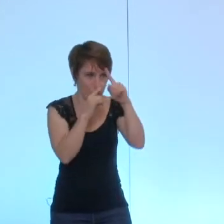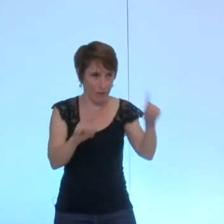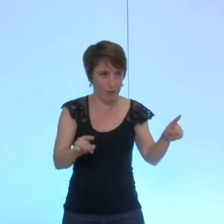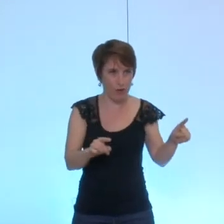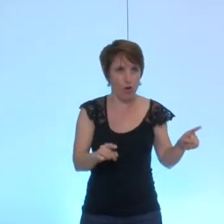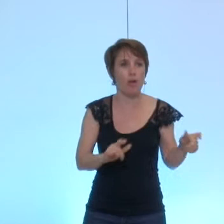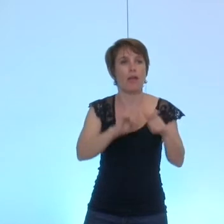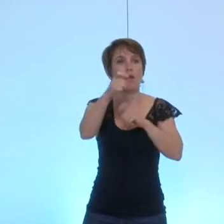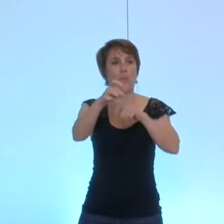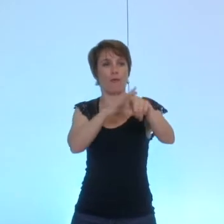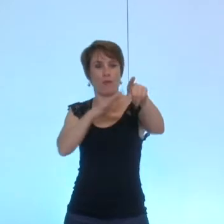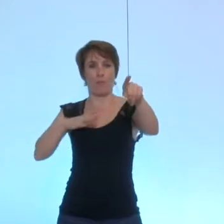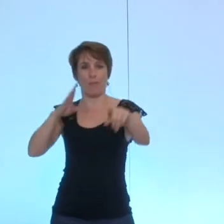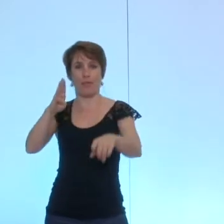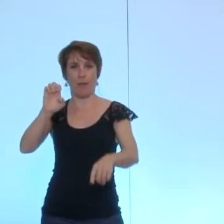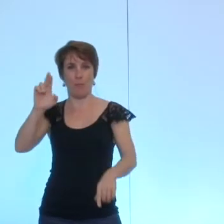madame Bernard oui